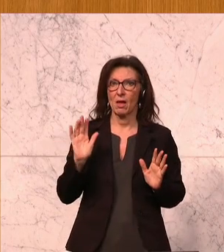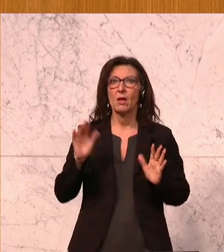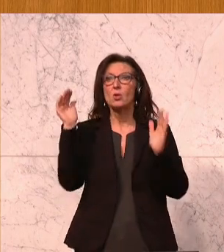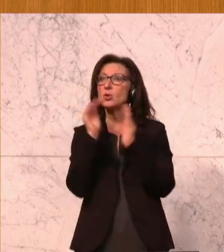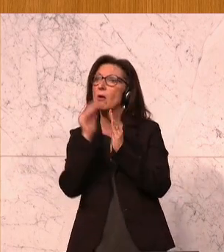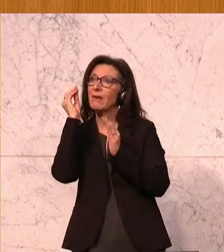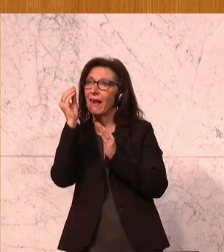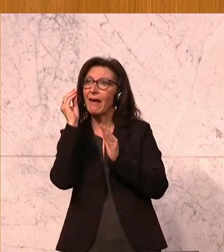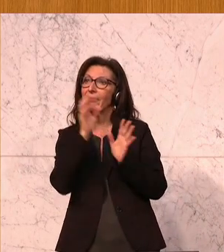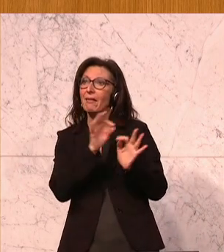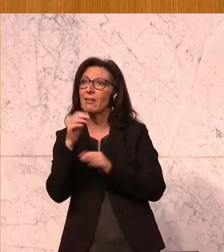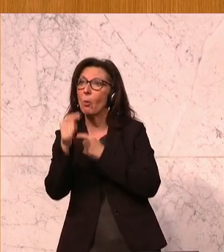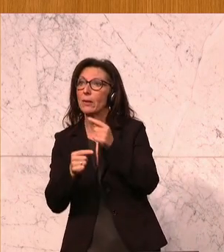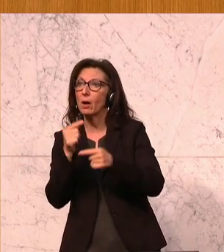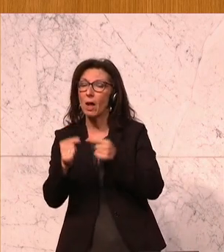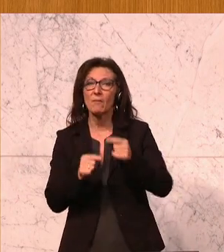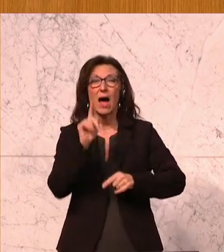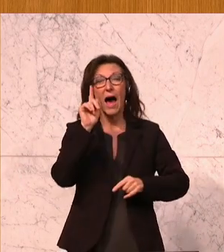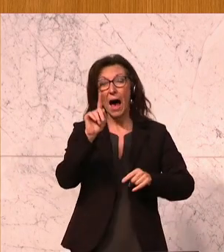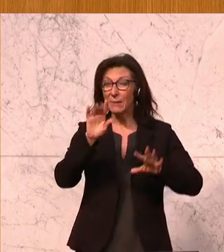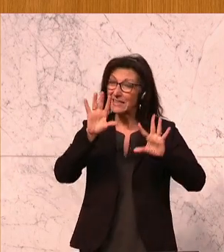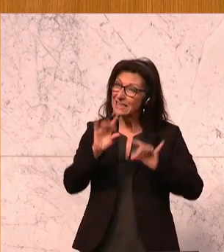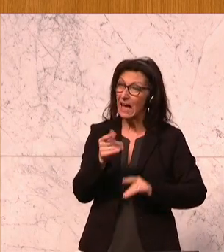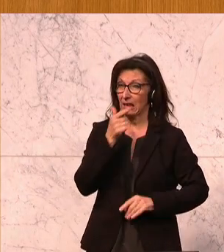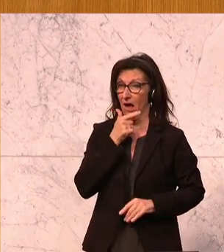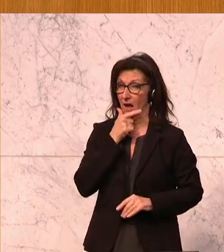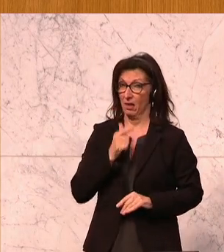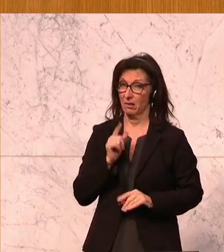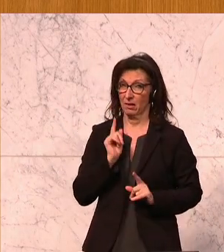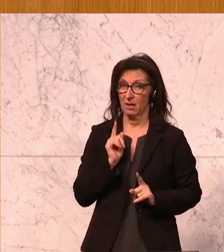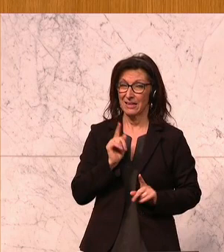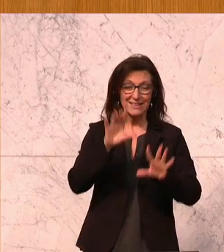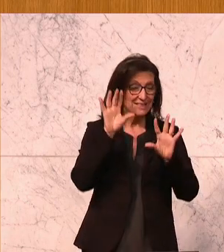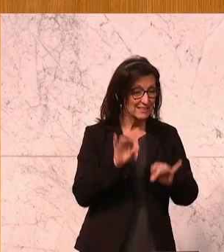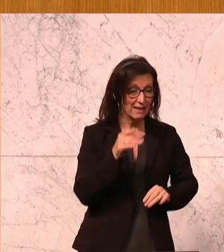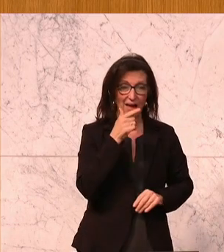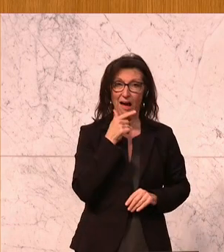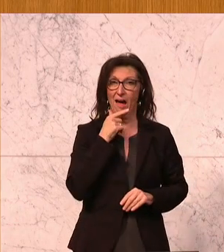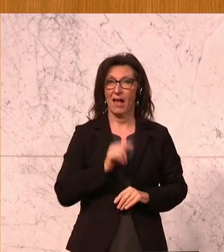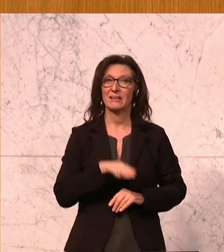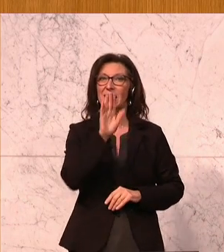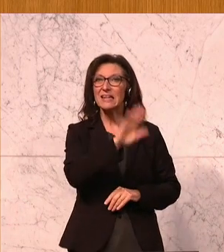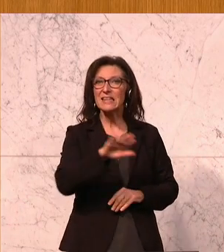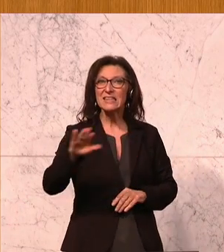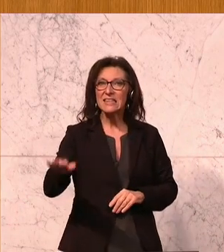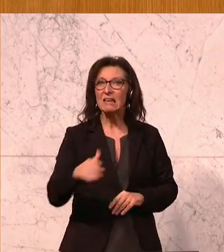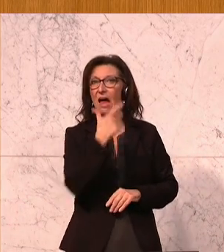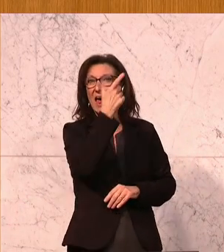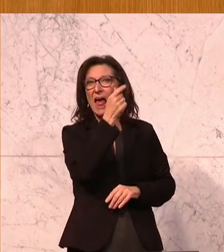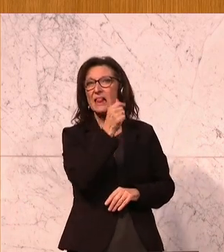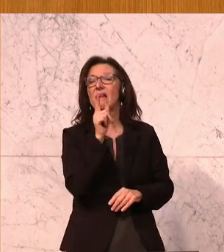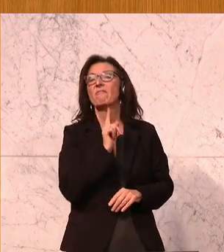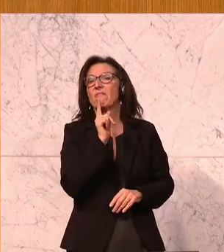passiert. Im Alter von zehn Jahren haben Kinder aus bildungsfernen Familien in Österreich